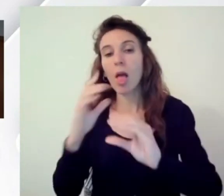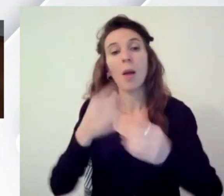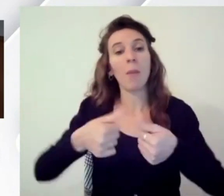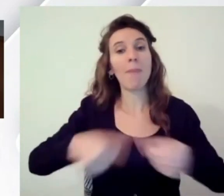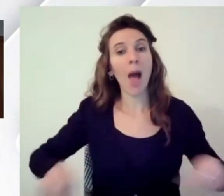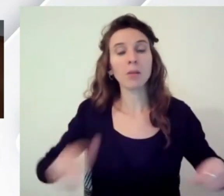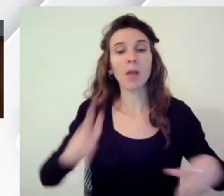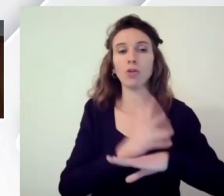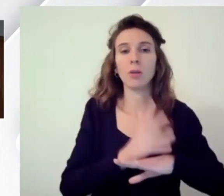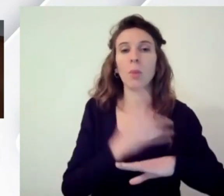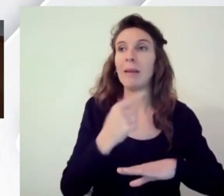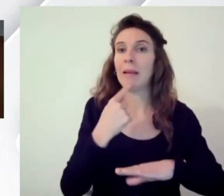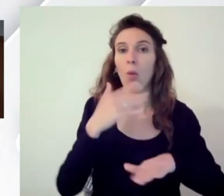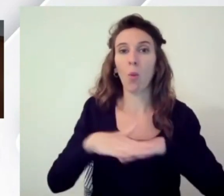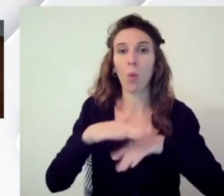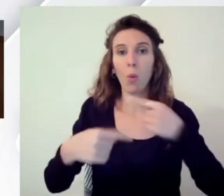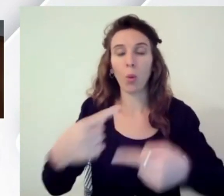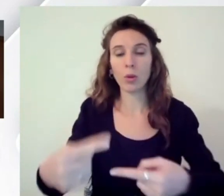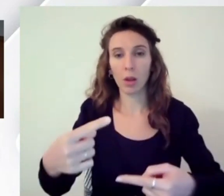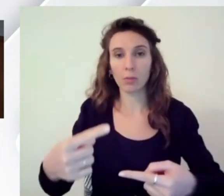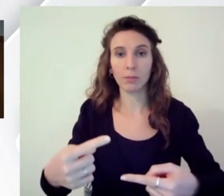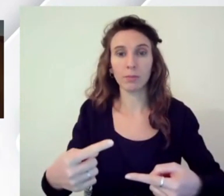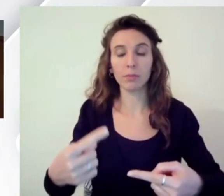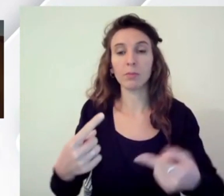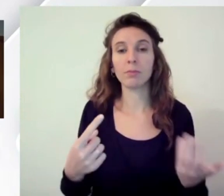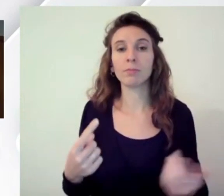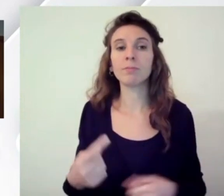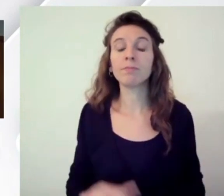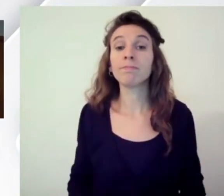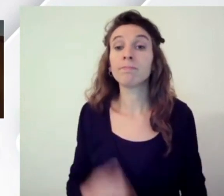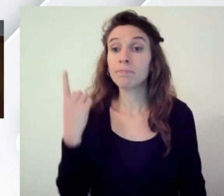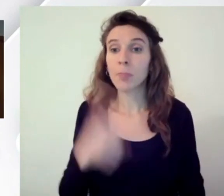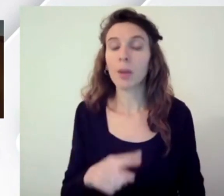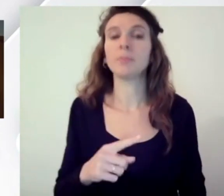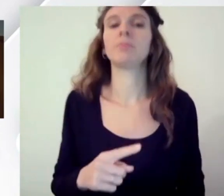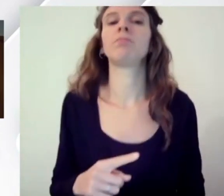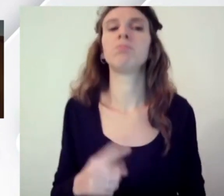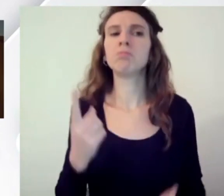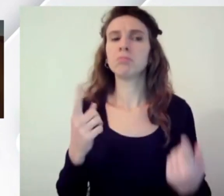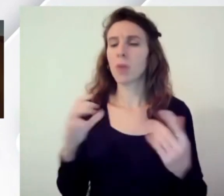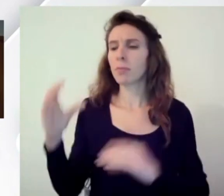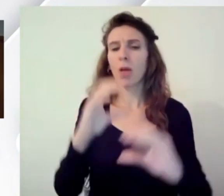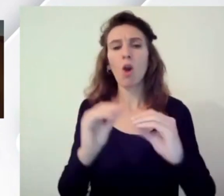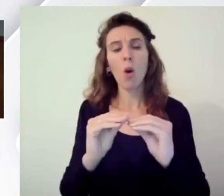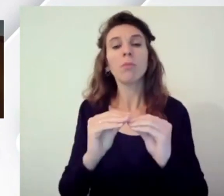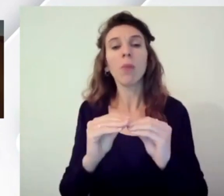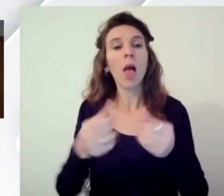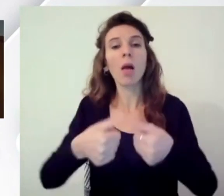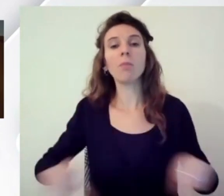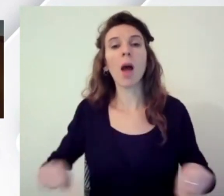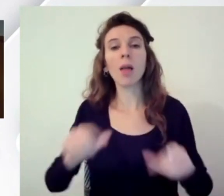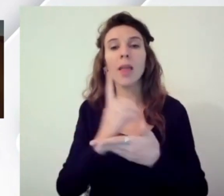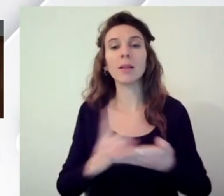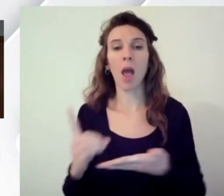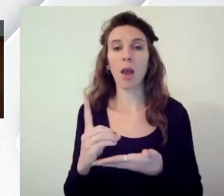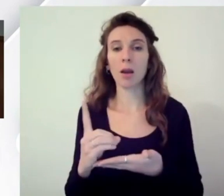per chi li userà qualche amata a usarli dopo e lo stiamo costruendosi in maniera by design accessibile cioè ponendosi il problema